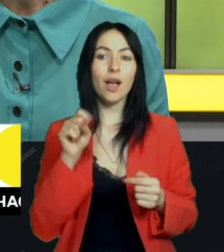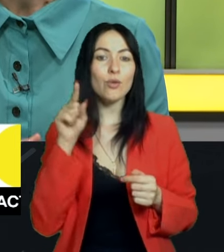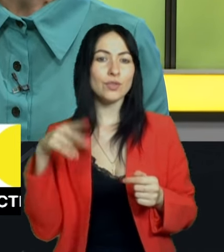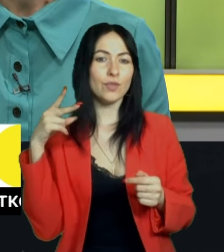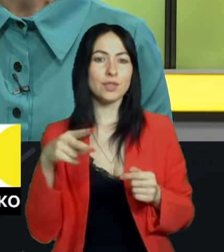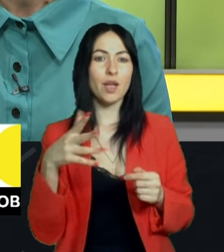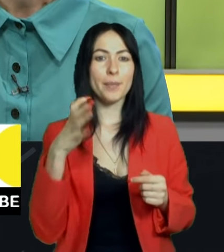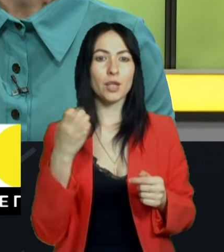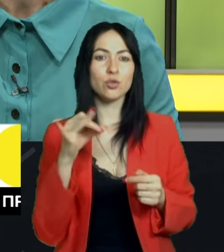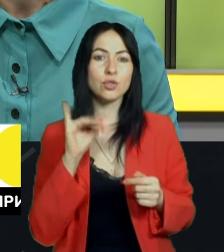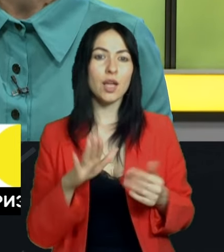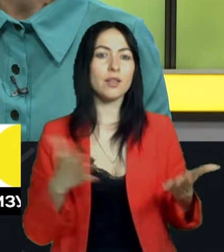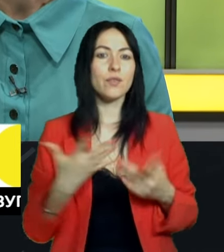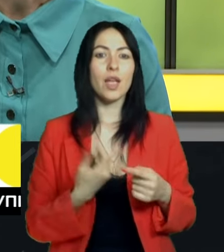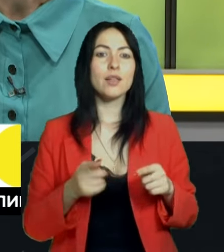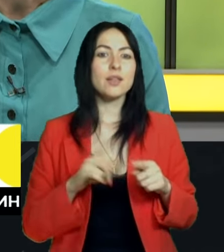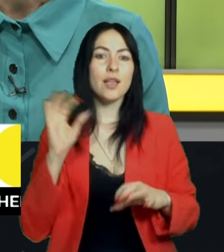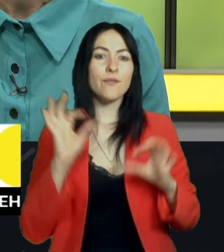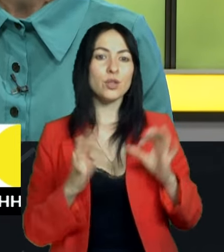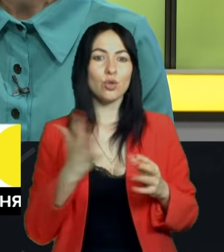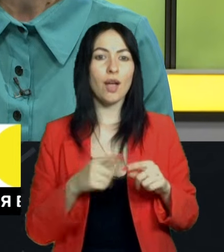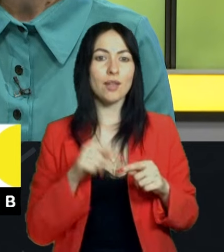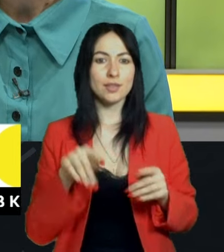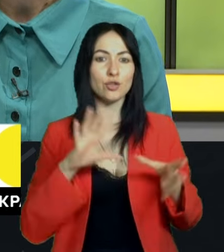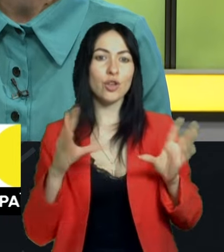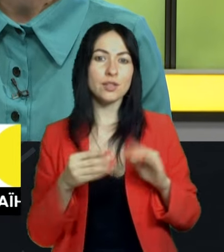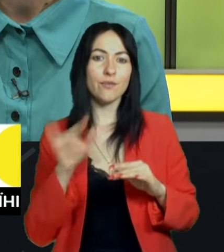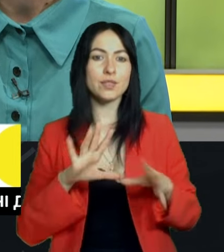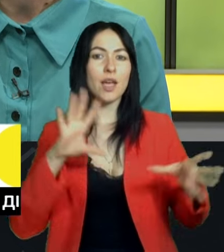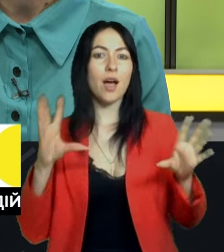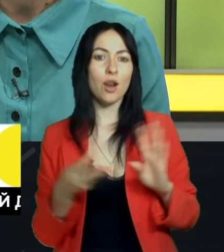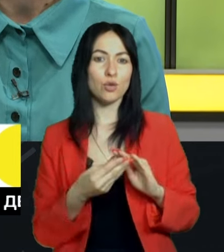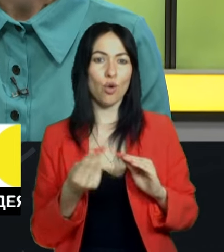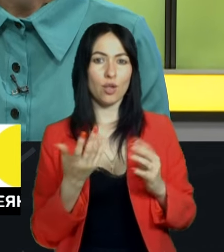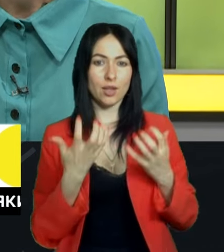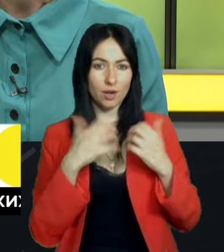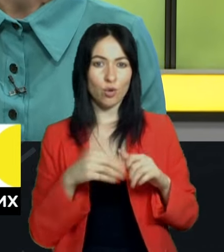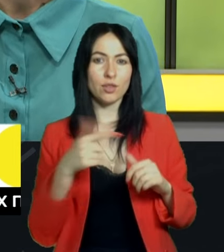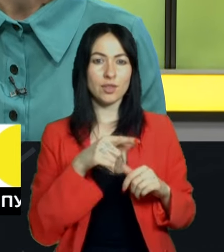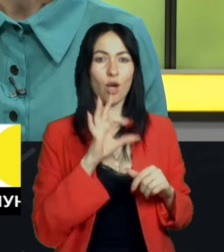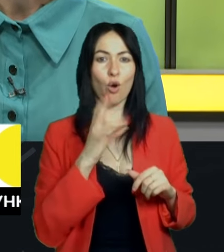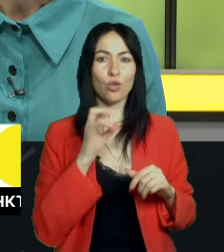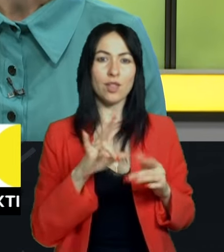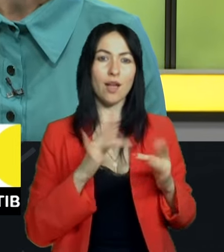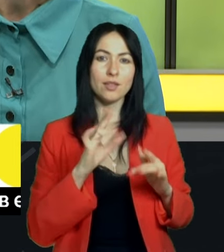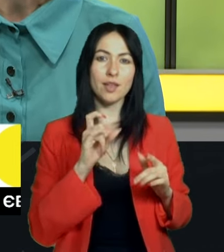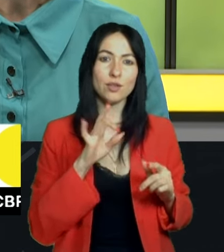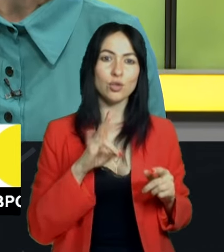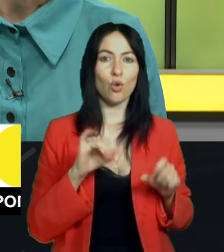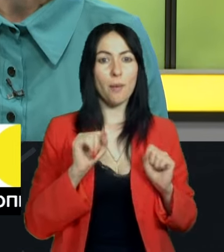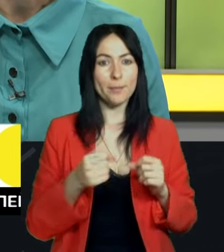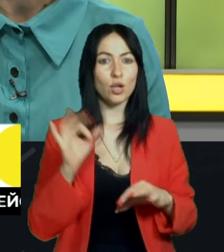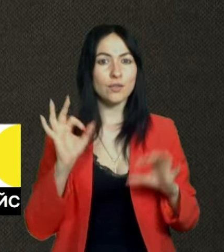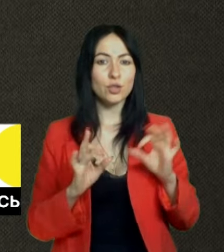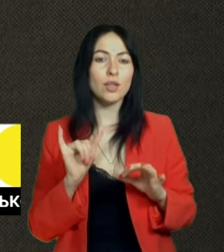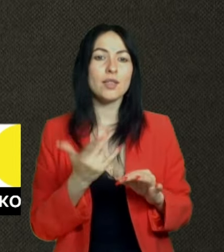відсоток, яка це частина від загальної кількості веб-сайтів, на яких знаходяться онлайн-казино, чи можливо відсотково, і скільки з